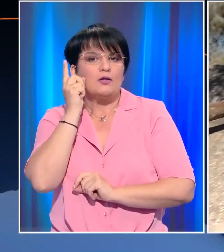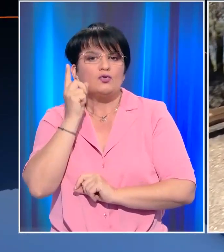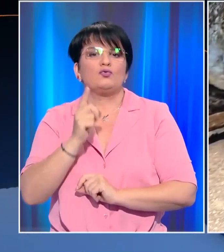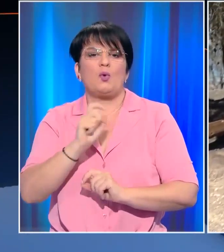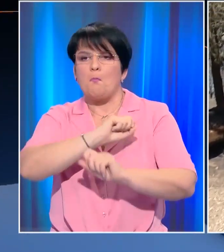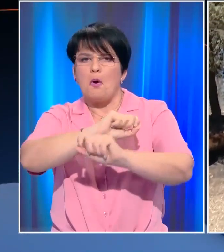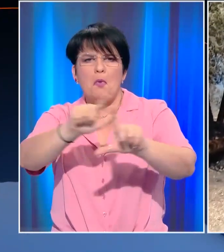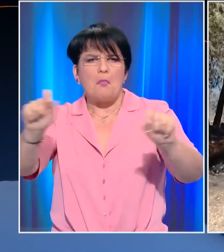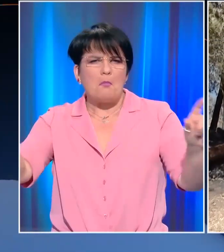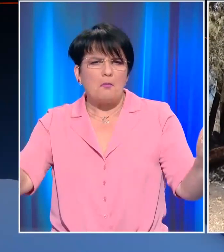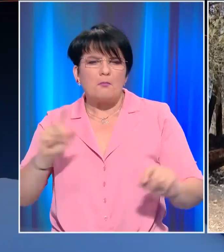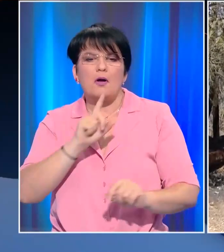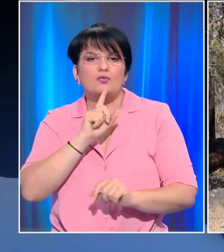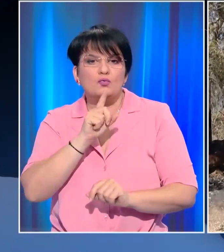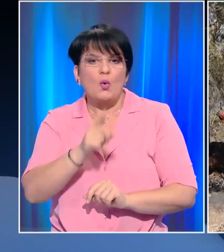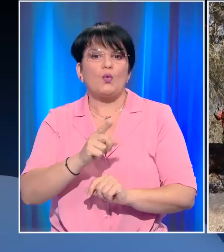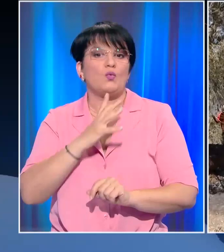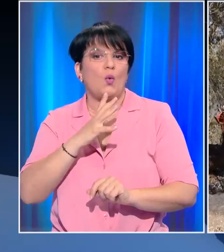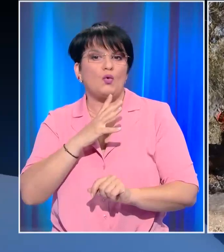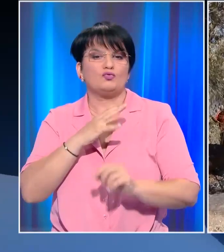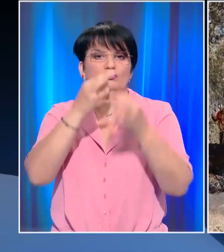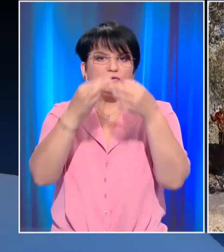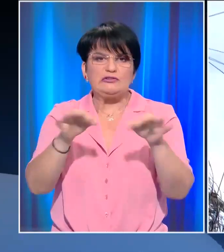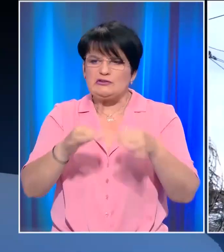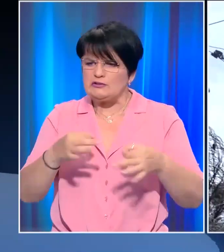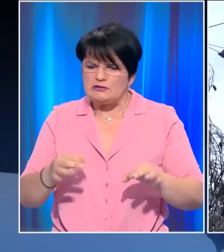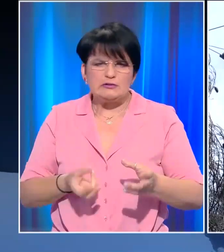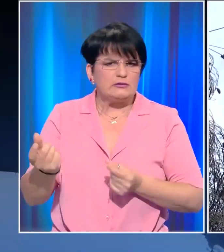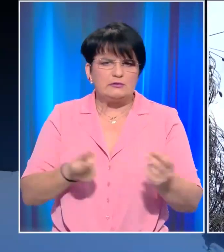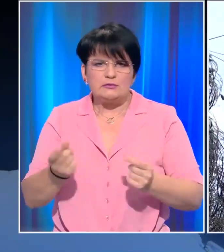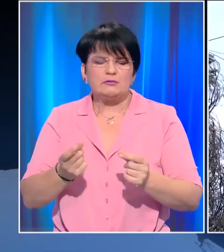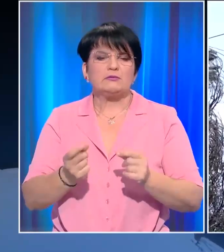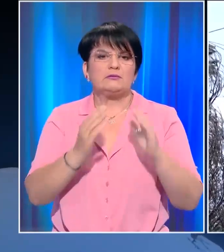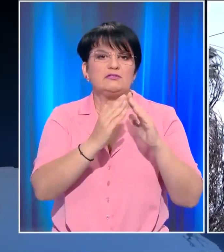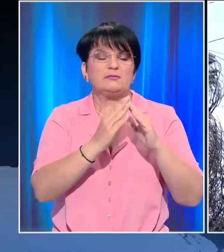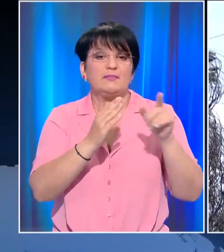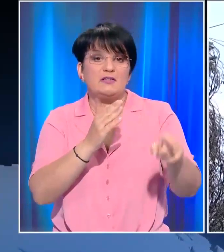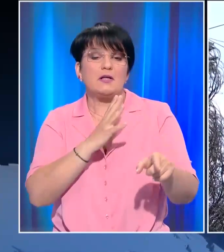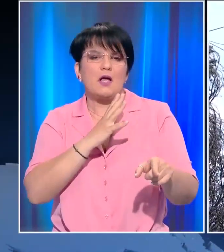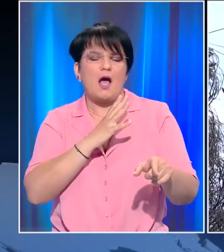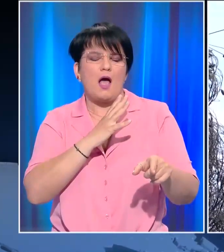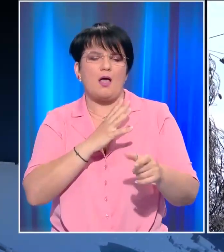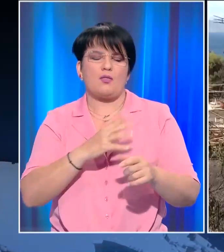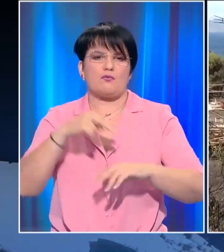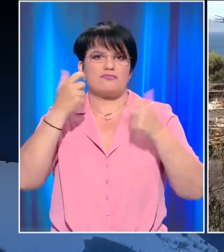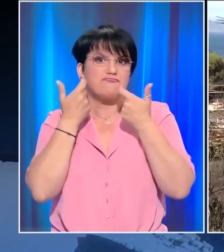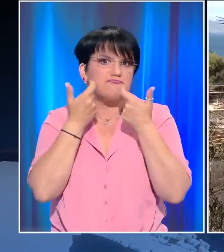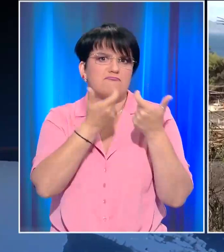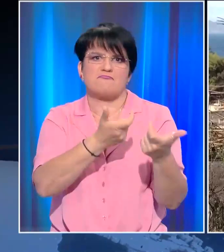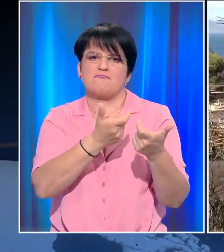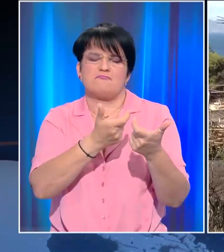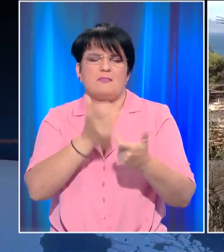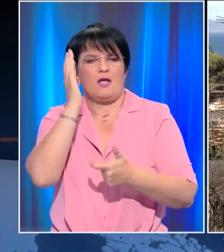στα κινητά τους. Ωρα με την ώρα οι κισμοί εκενώνονταν υπάρχουν άνθρωποι οι οποίοι δεν κοιμήθηκαν στα σπίτια τους το βράδυ. Ενώ πολύ